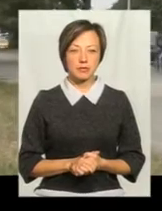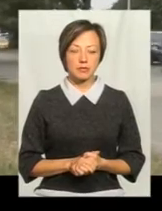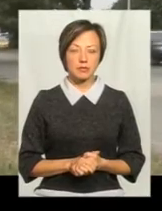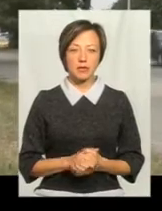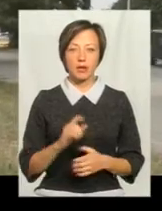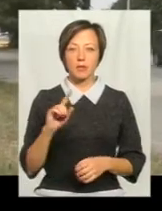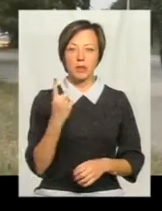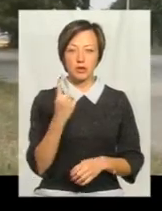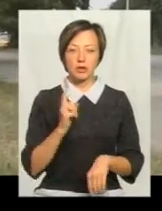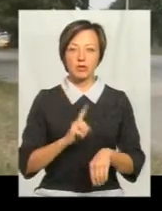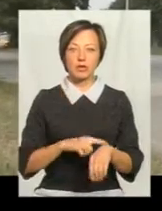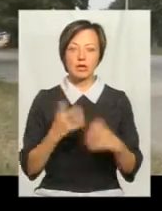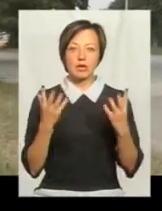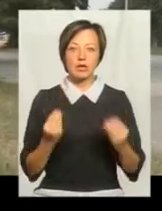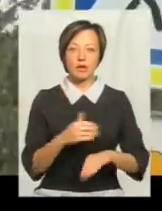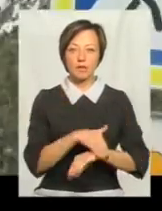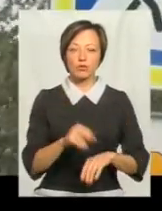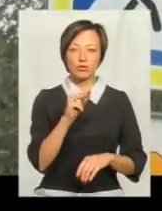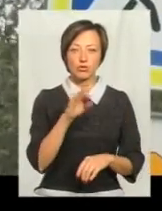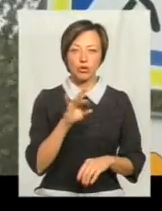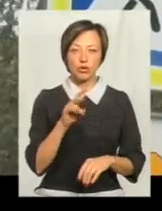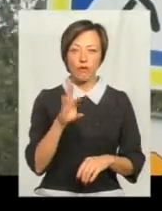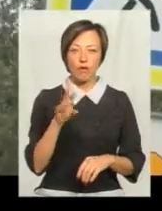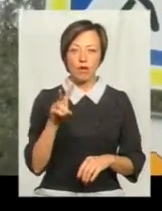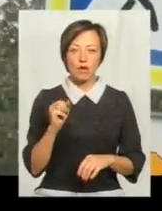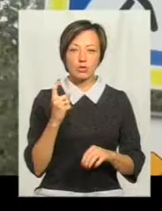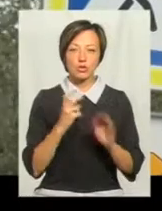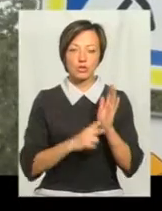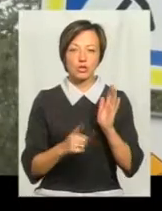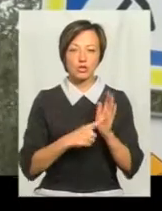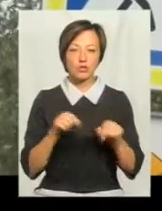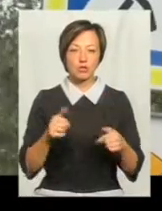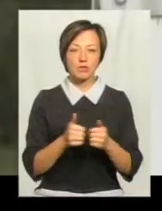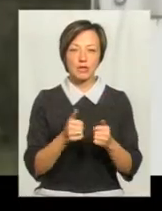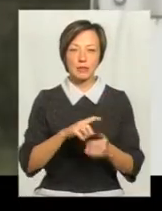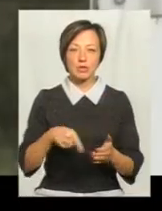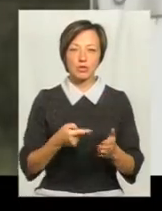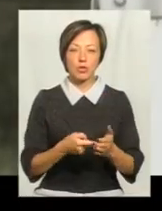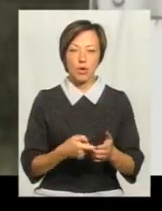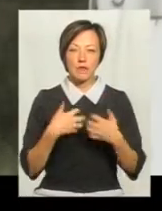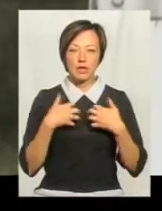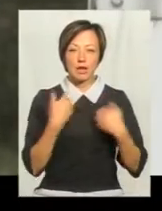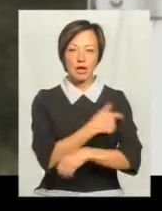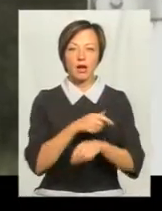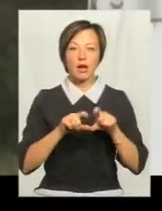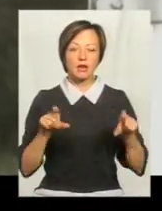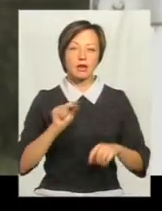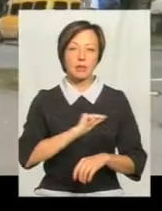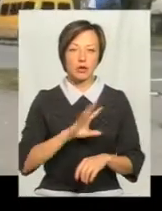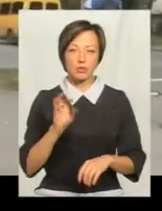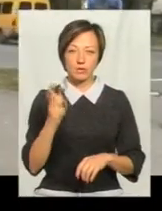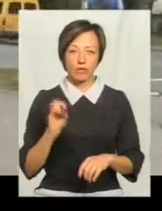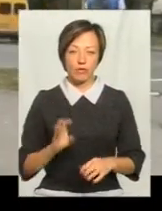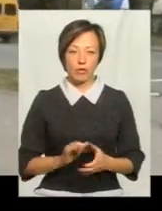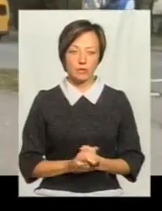Перша година дня. Вулиця Чорновола, 176, що у Хмельницькому. Саме тут, поблизу міської ветеринарної лікарні, і не працює світлофор.